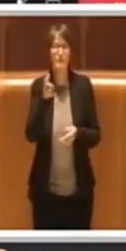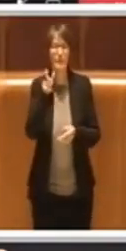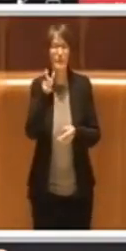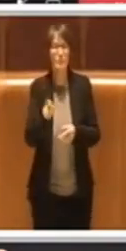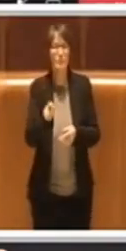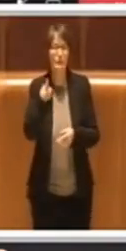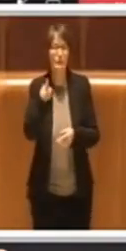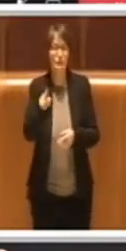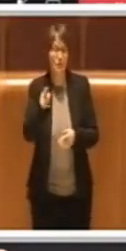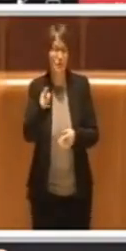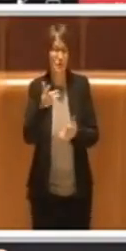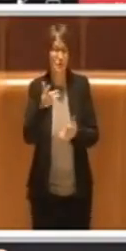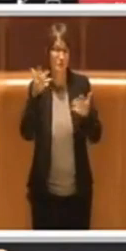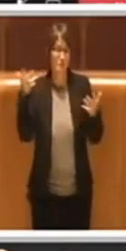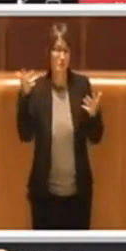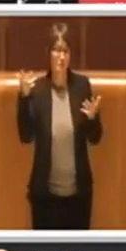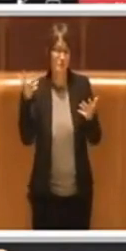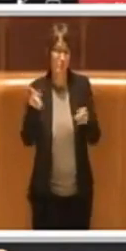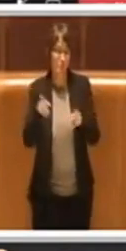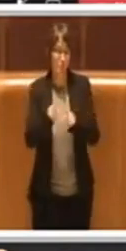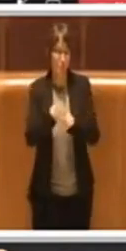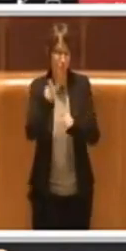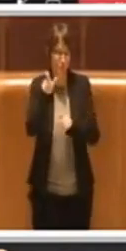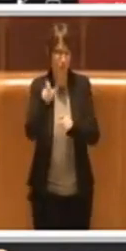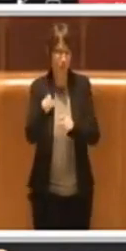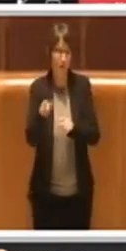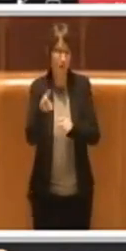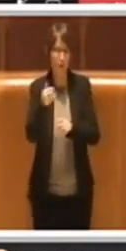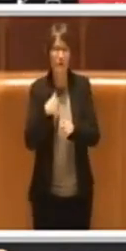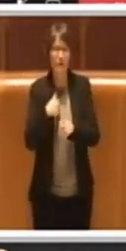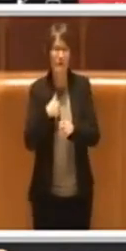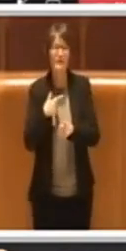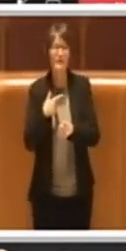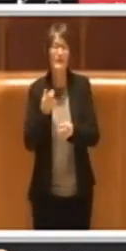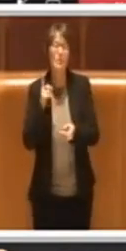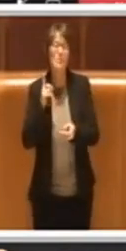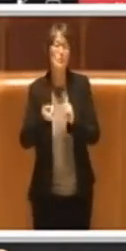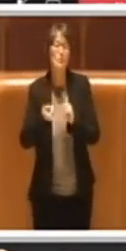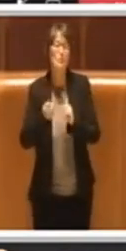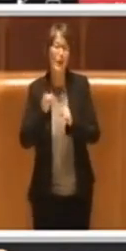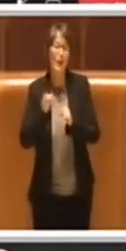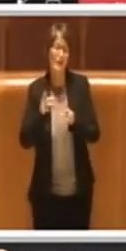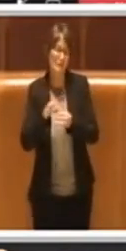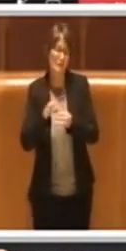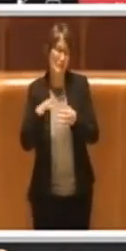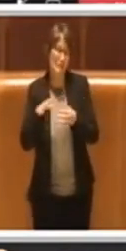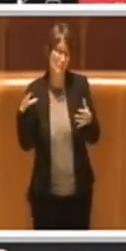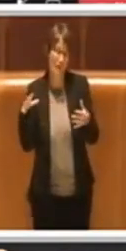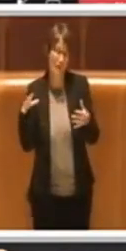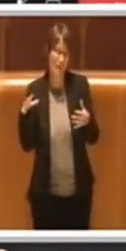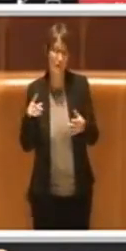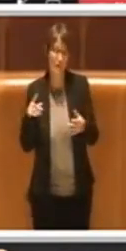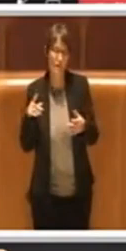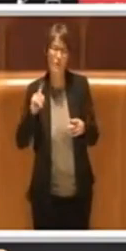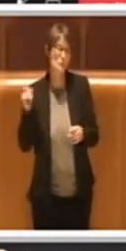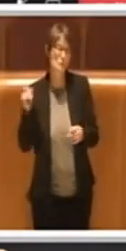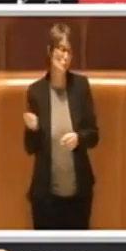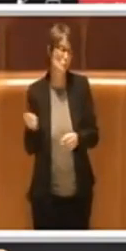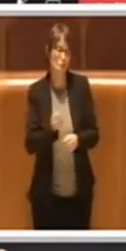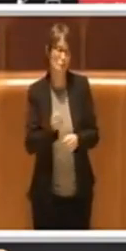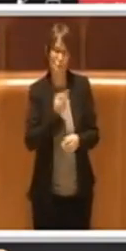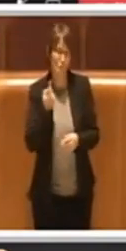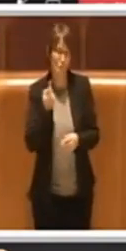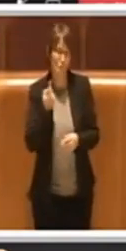e quindi è importante dimostrare anche in questa occasione questa trasversalità. Un po' si è tentennato oggi, però insomma